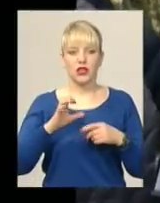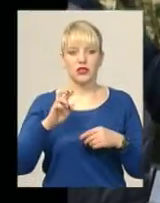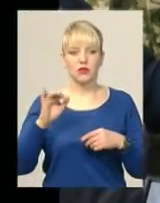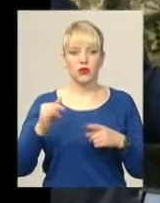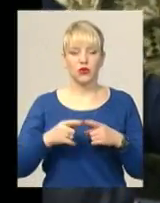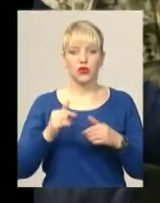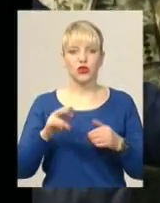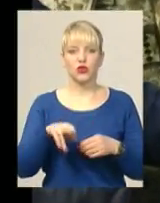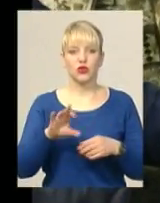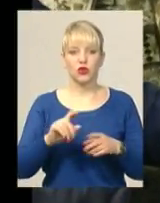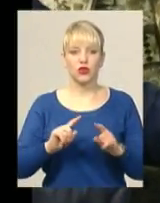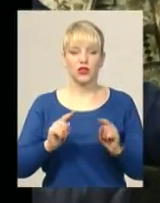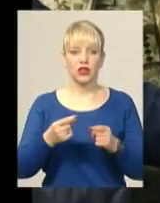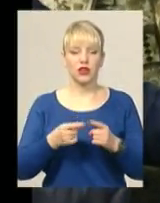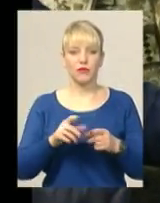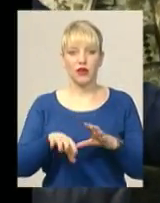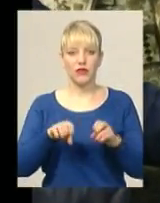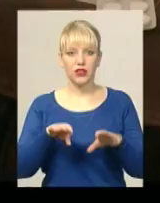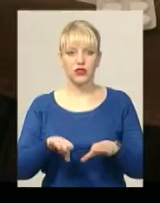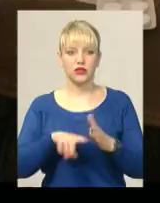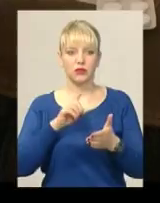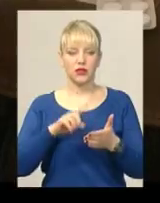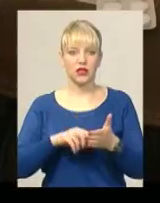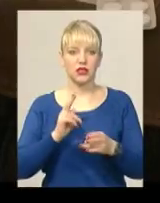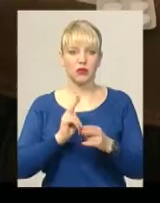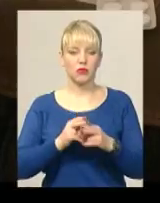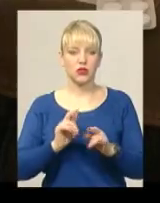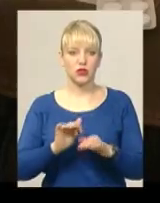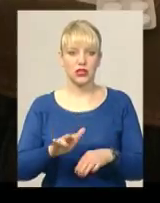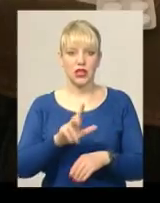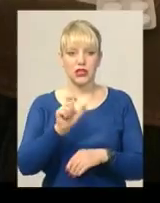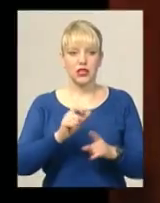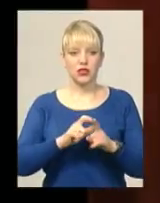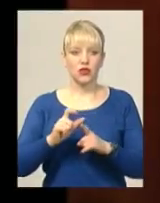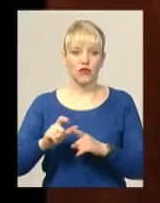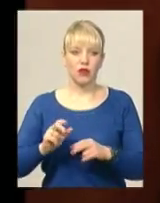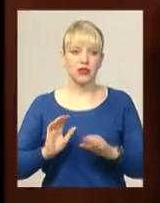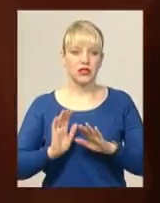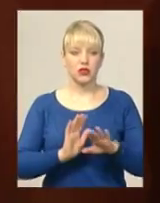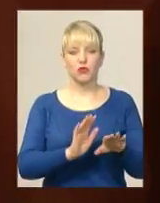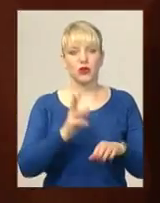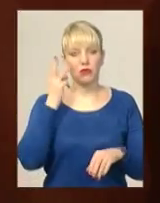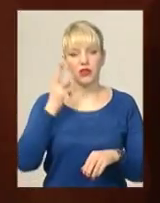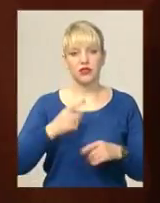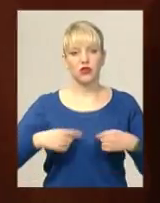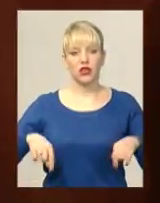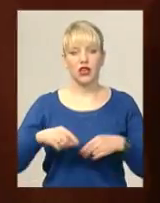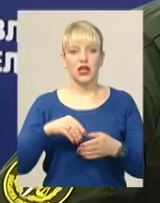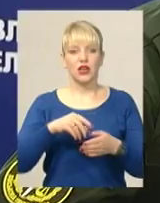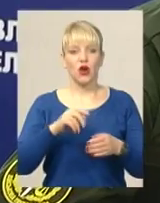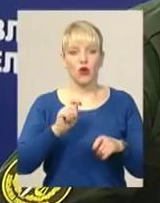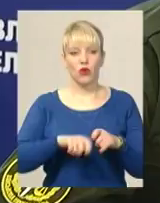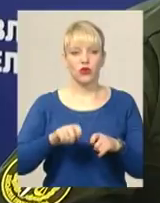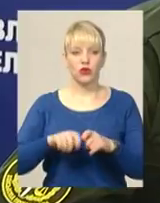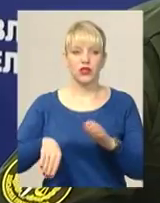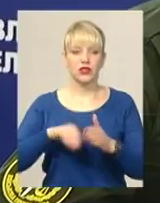затриманих, вирішується питання про обрання запобіжного заходу. За словами заступника військового прокурора Хмельницького гарнізону, контрольних закупок було декілька.